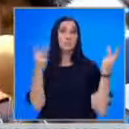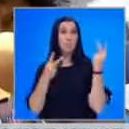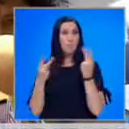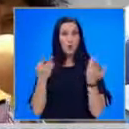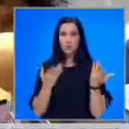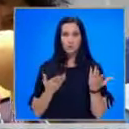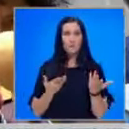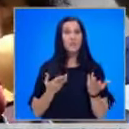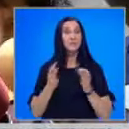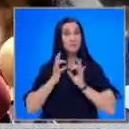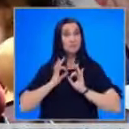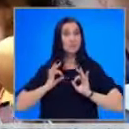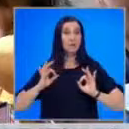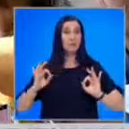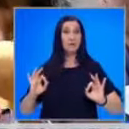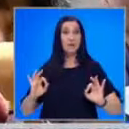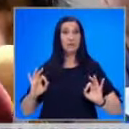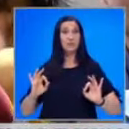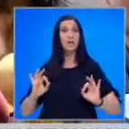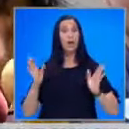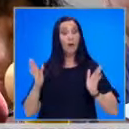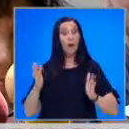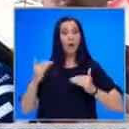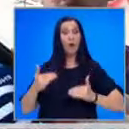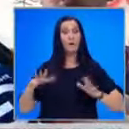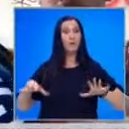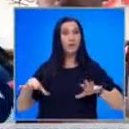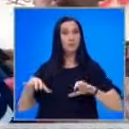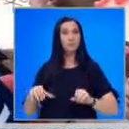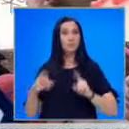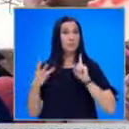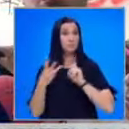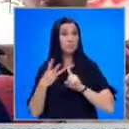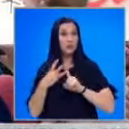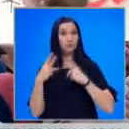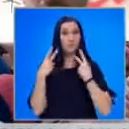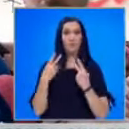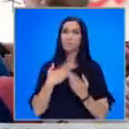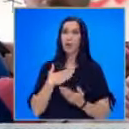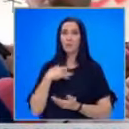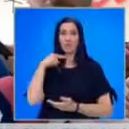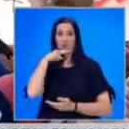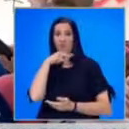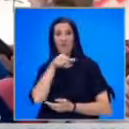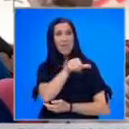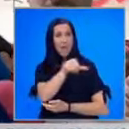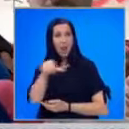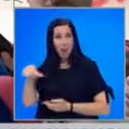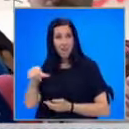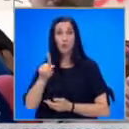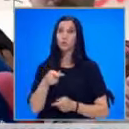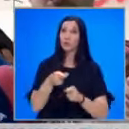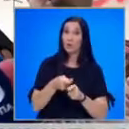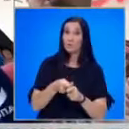с ясни и конкретни ангажименти. Трето да видим дали има червени линии, които ние ще